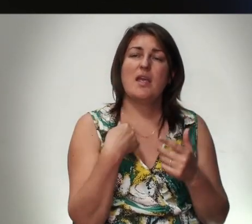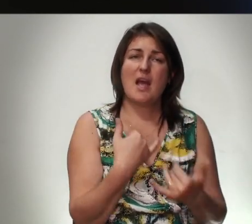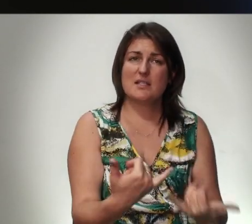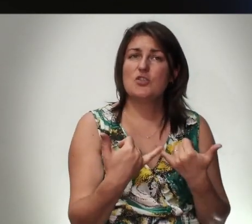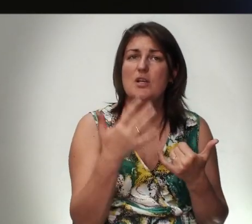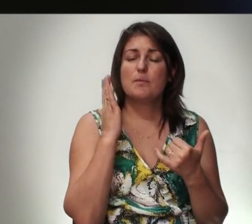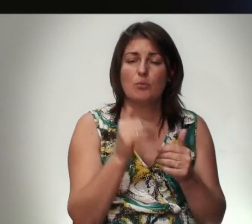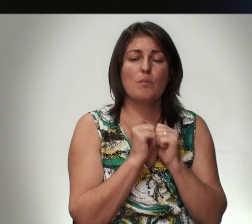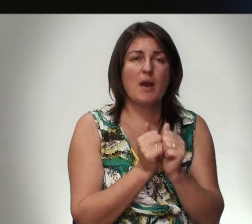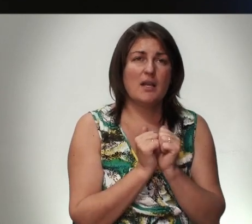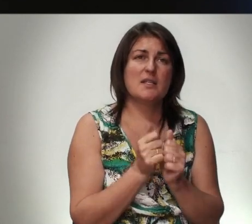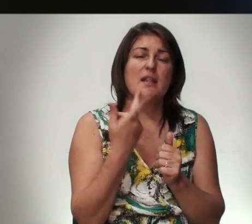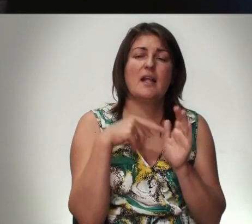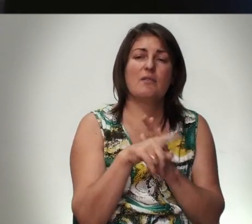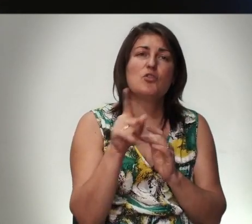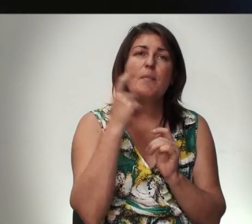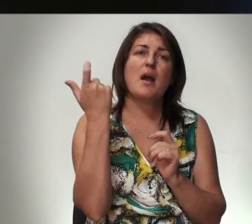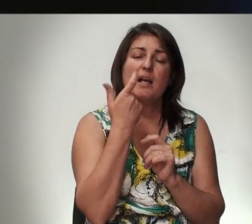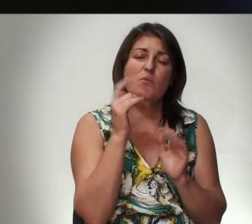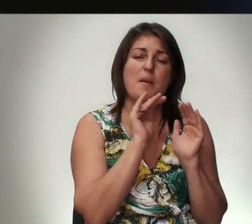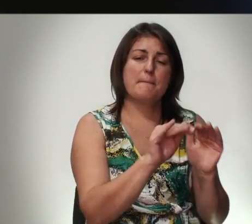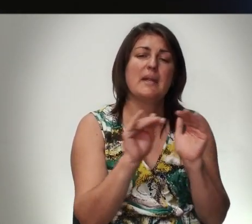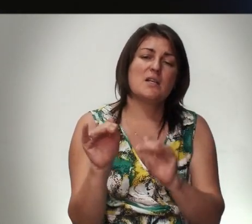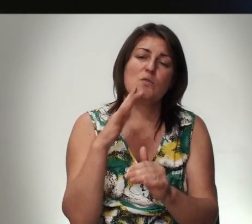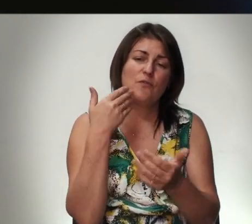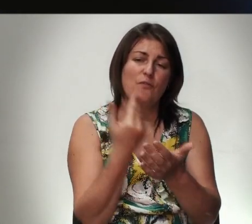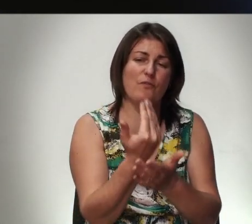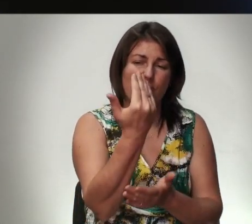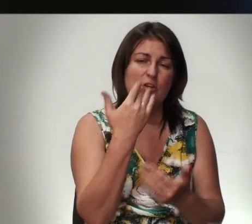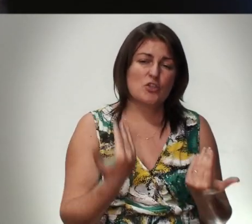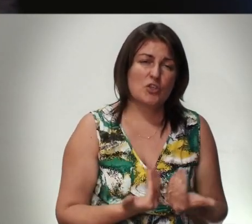Сейчас Буду Молиться Для того Чтобы Господь Прикоснулся В твоей Жизни